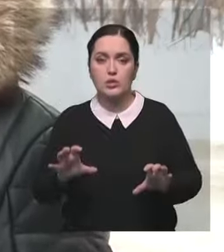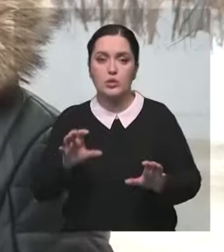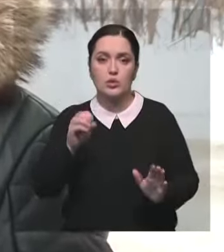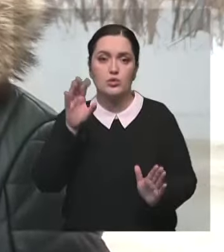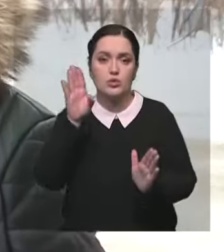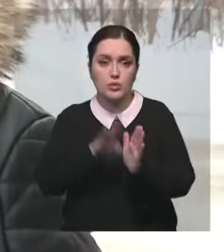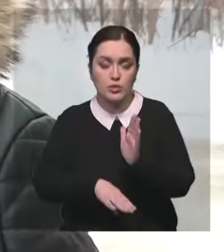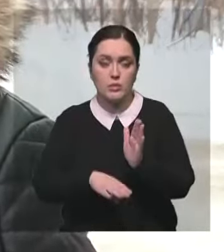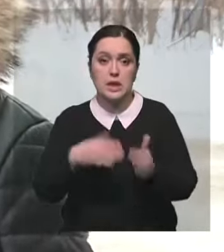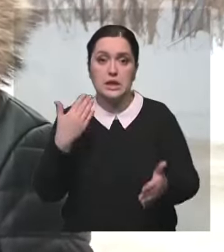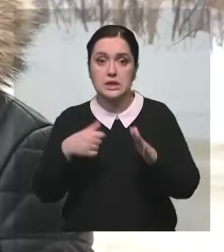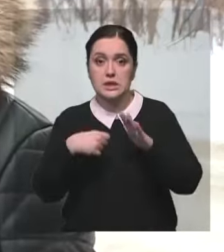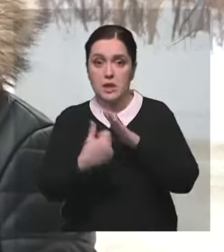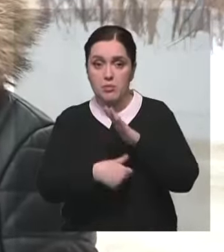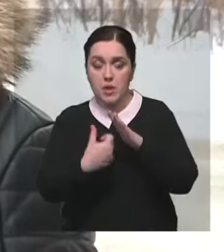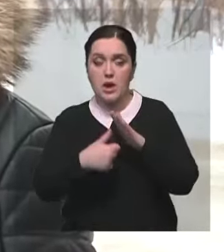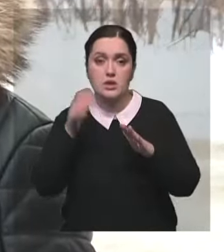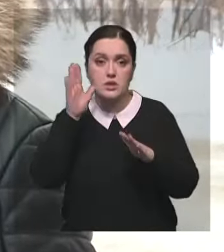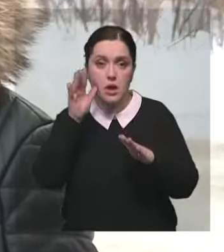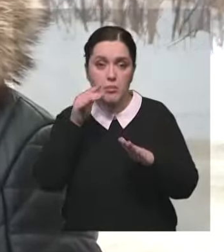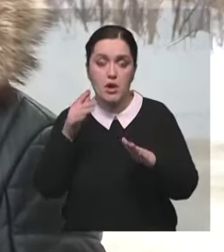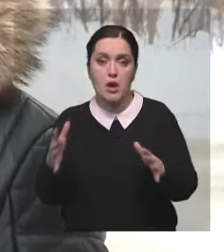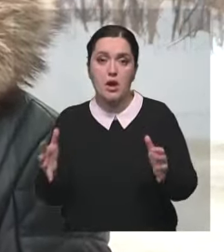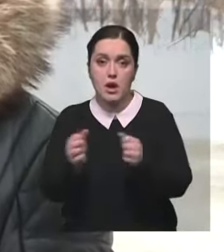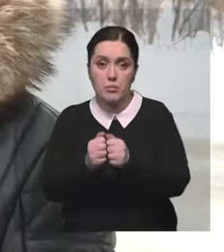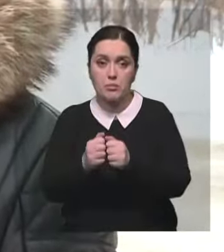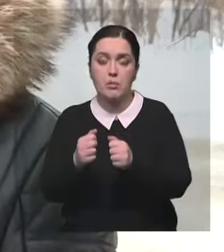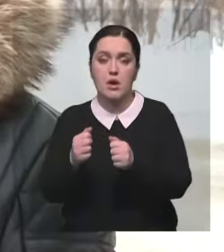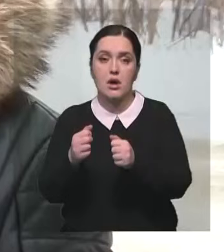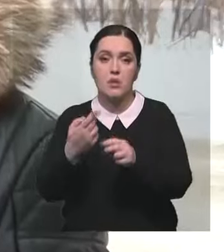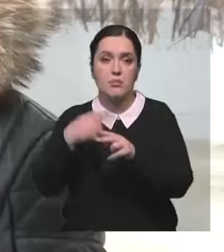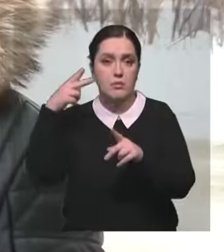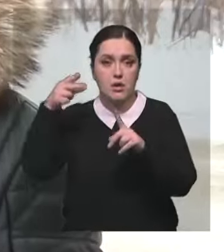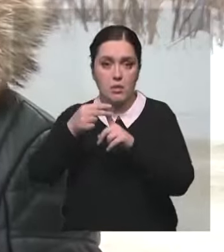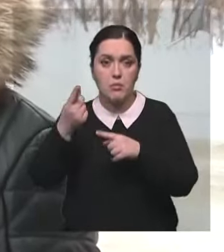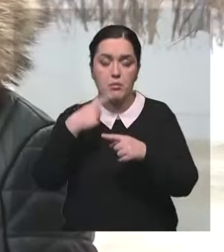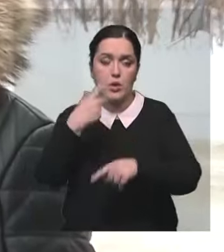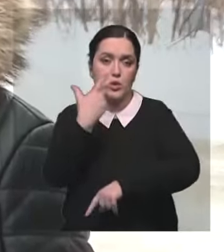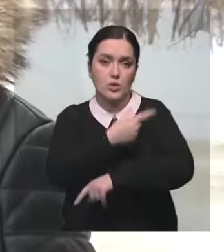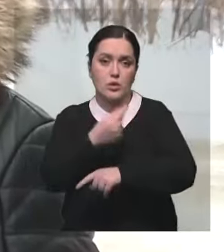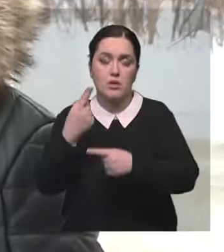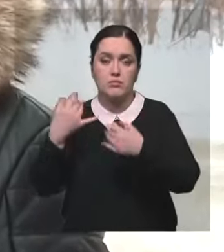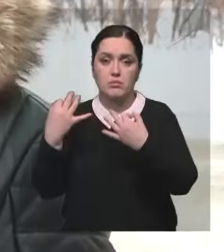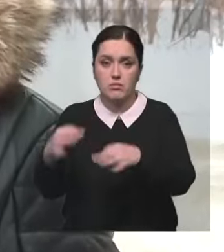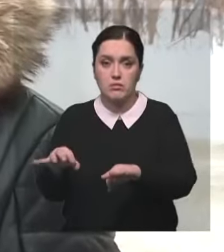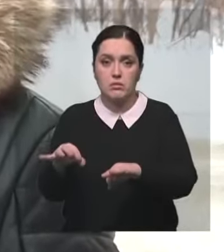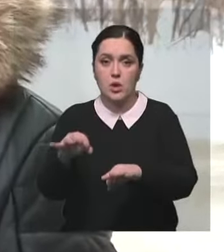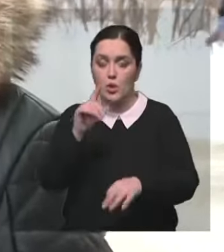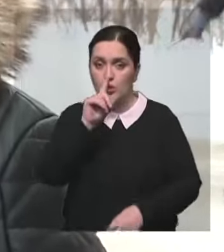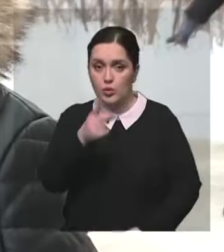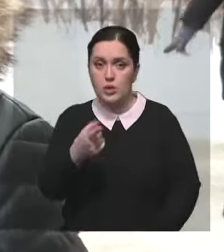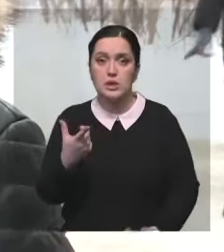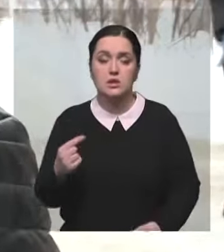усугубил. Даже если бродячих собак отлавливают, стерилизуют и вакцинируют, потом их выпускают обратно на улицы. Вакцина действует год.